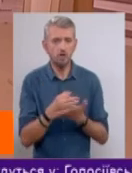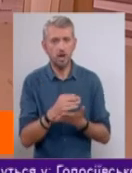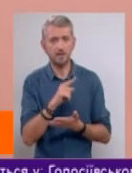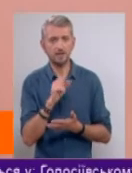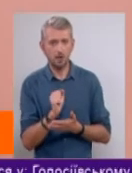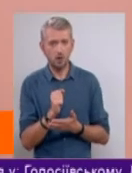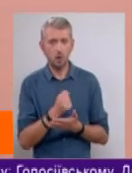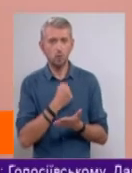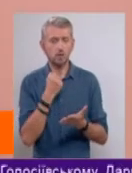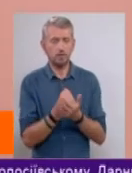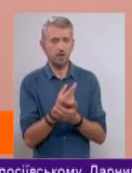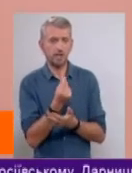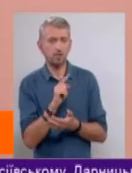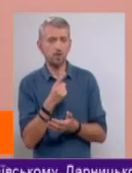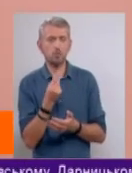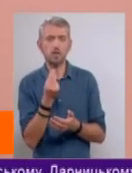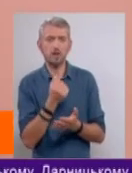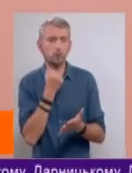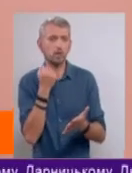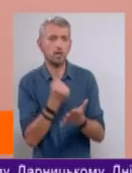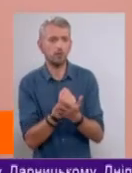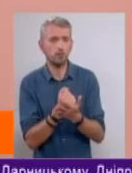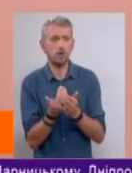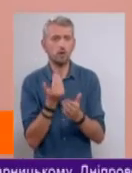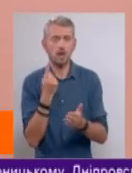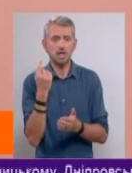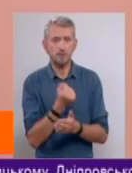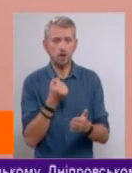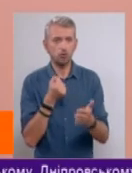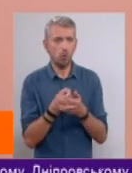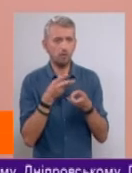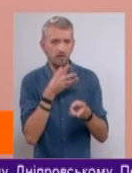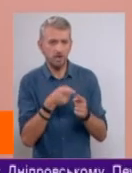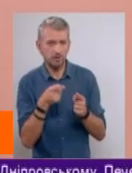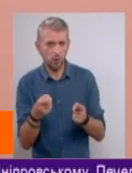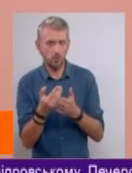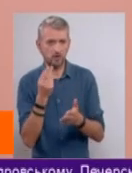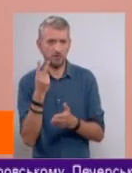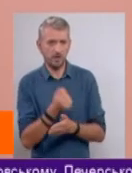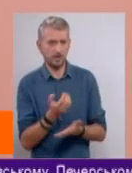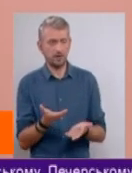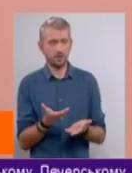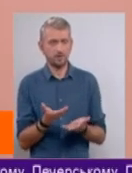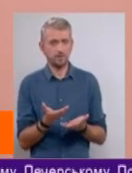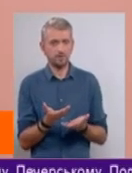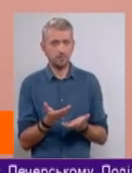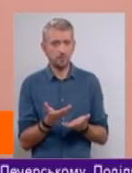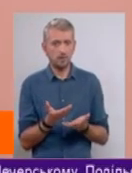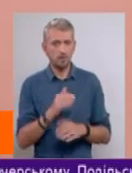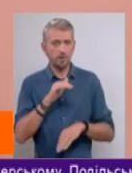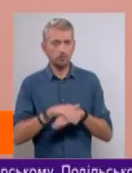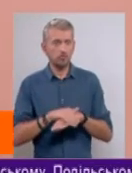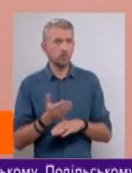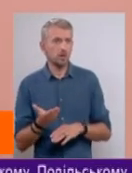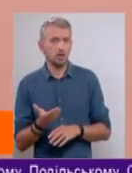установлення тарифів. Почему тарифи устанавливаются за неделю до топитного сезону? За дві. Ну то есть по большому счету